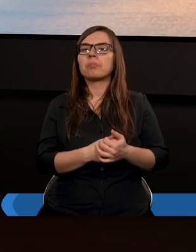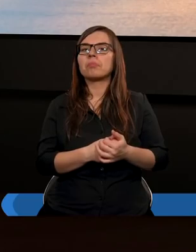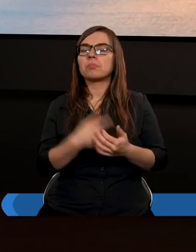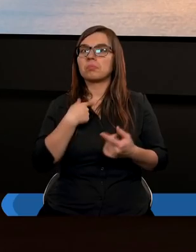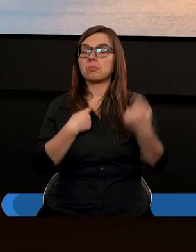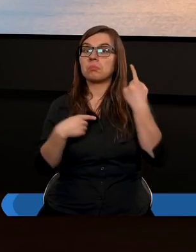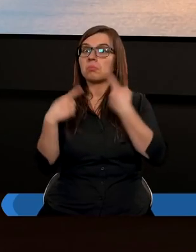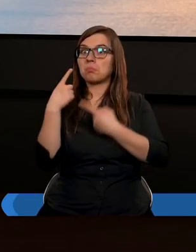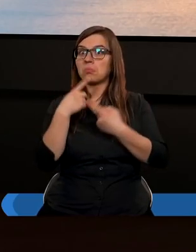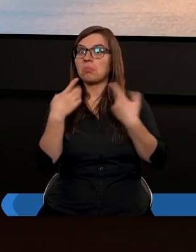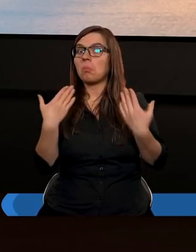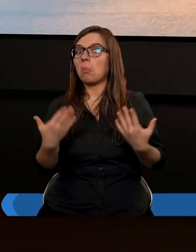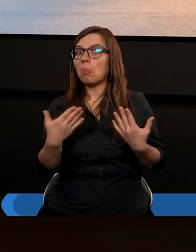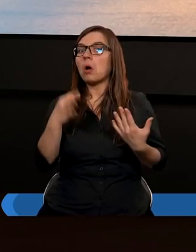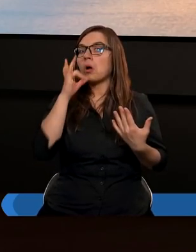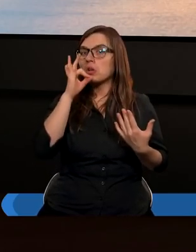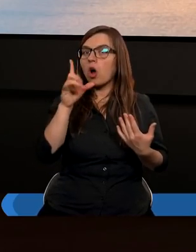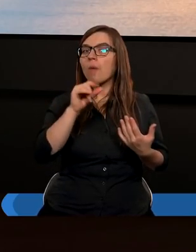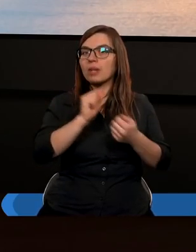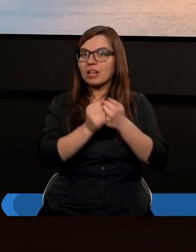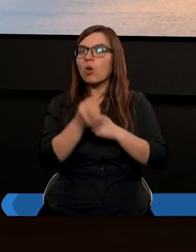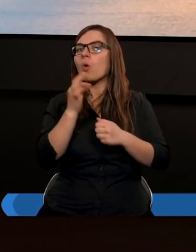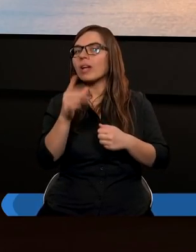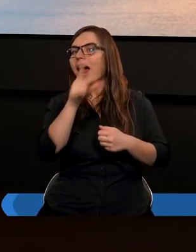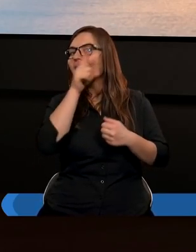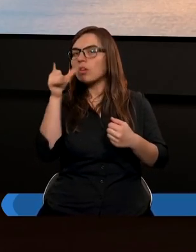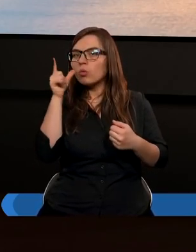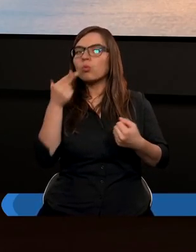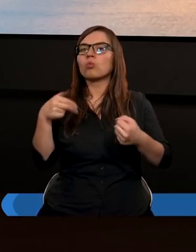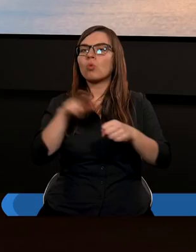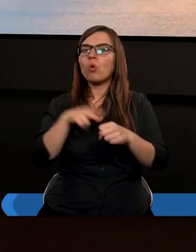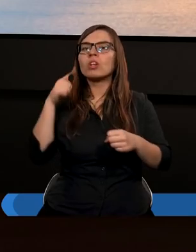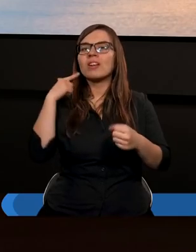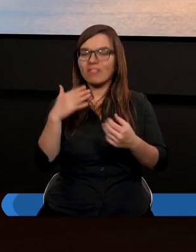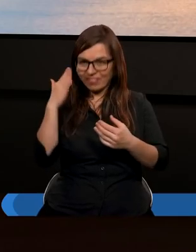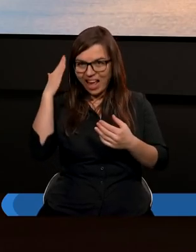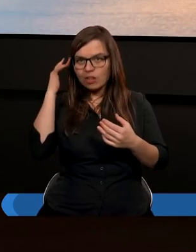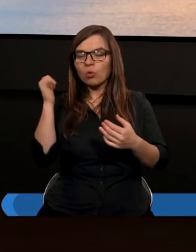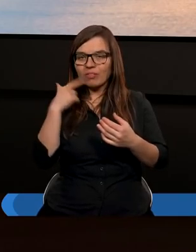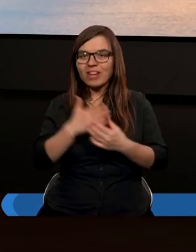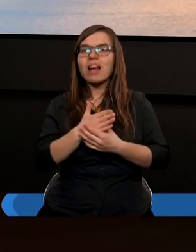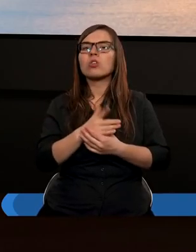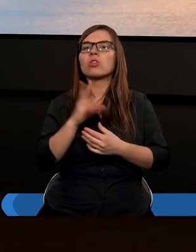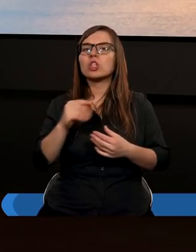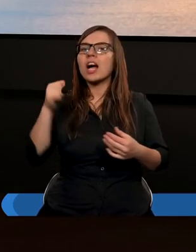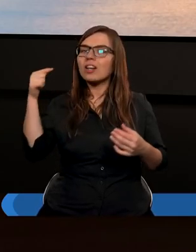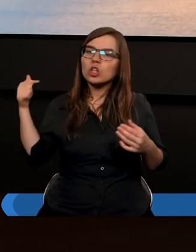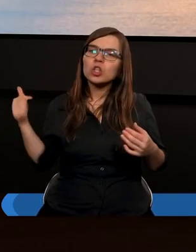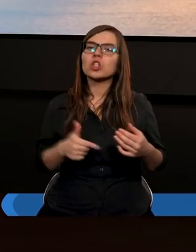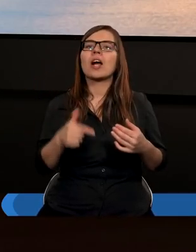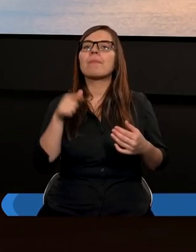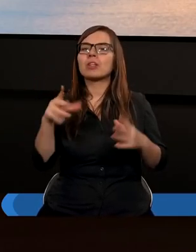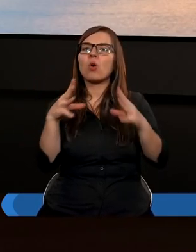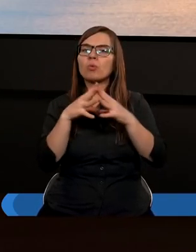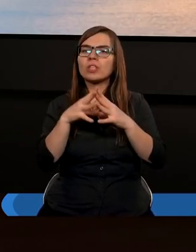Pomyślałem, to dobrze, że są jeszcze tacy ludzie, którzy wierzą, że trzeba tę